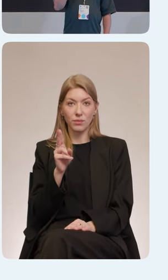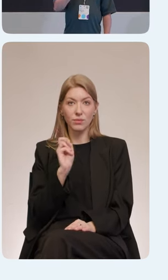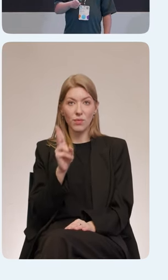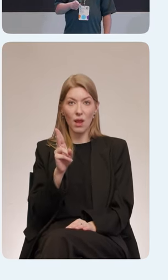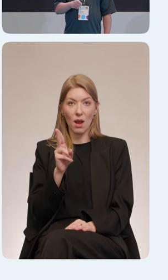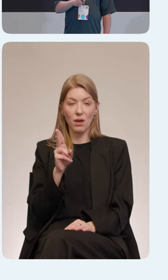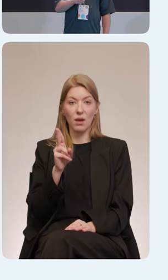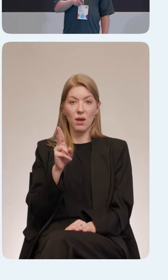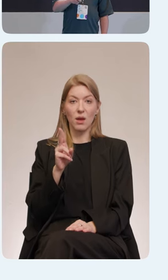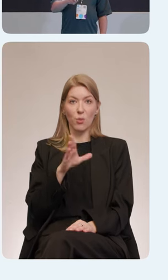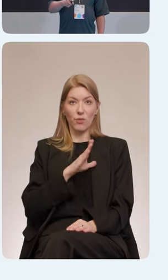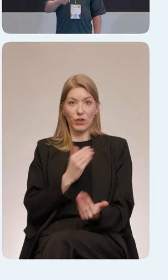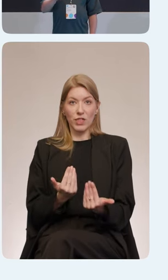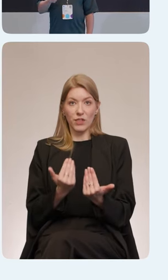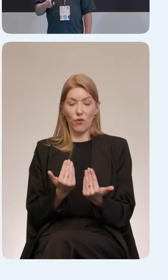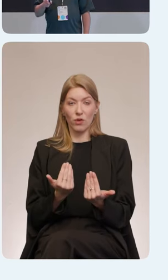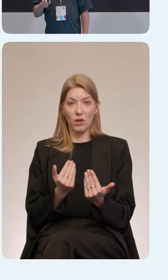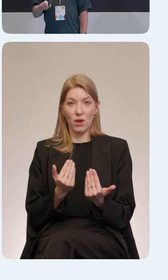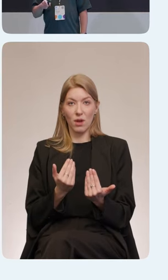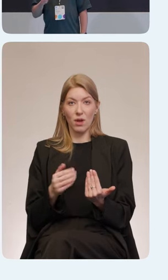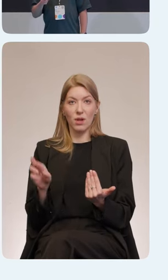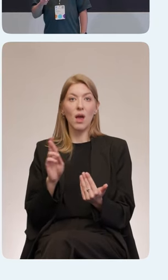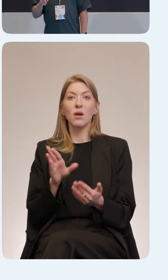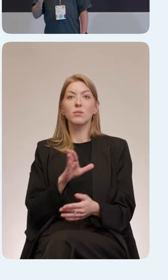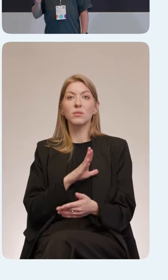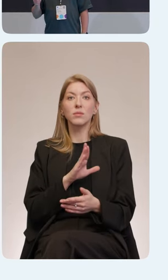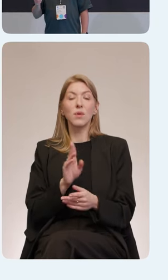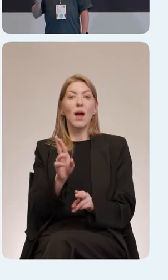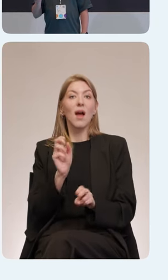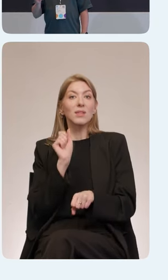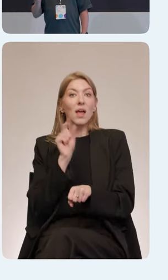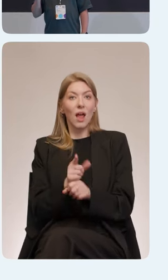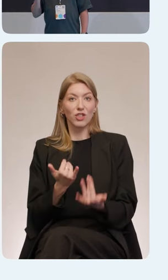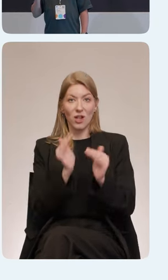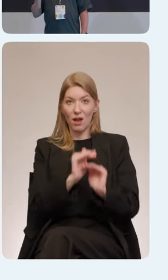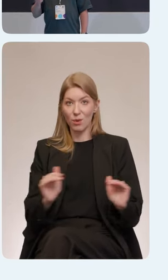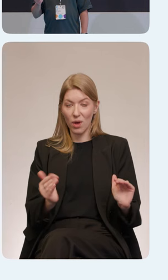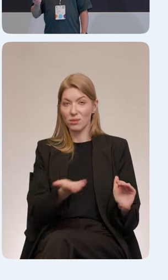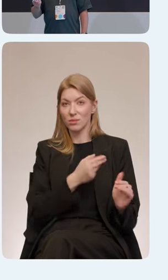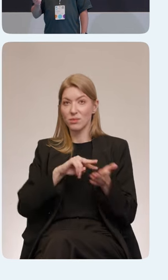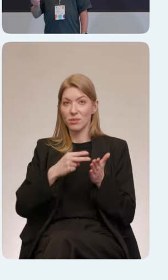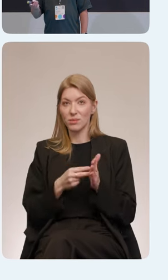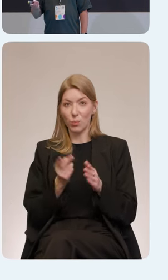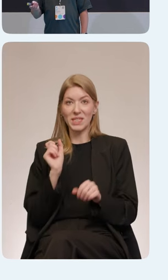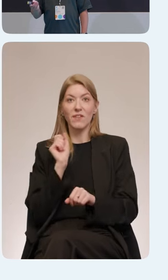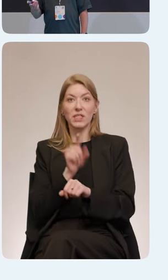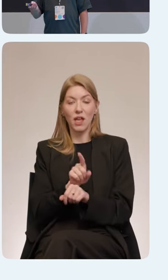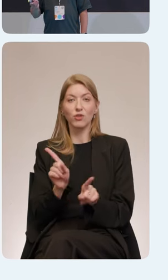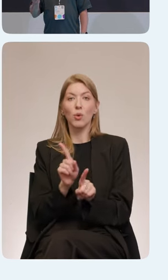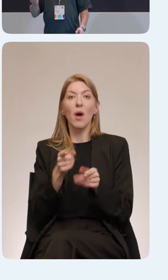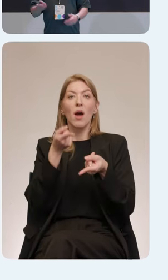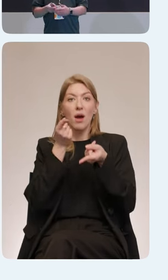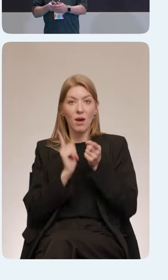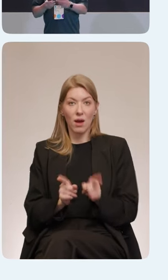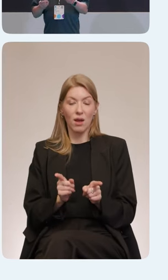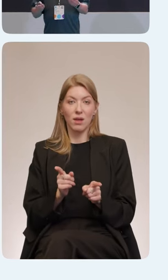именно сегодня, как раз я увидел задачу на планирование у ребят, где они поставили задачу, чтобы реально разметить